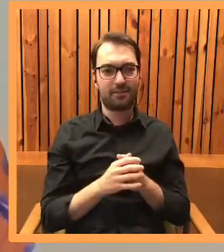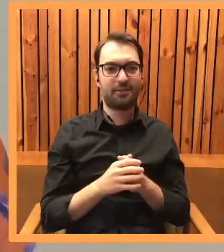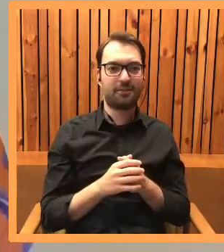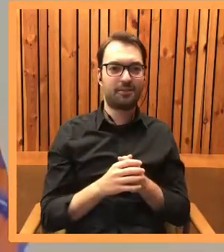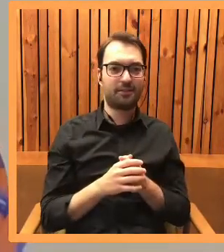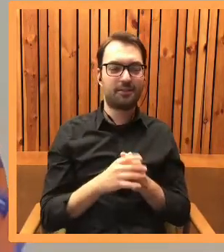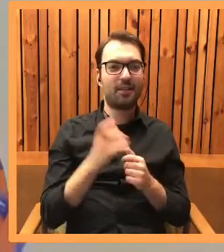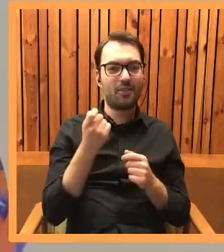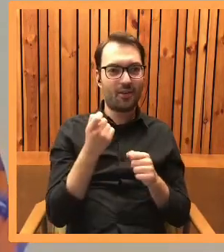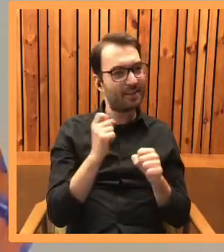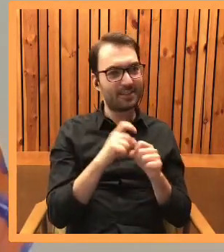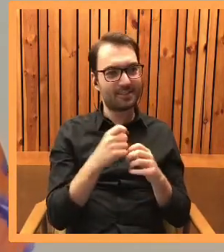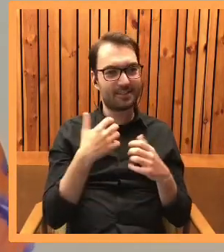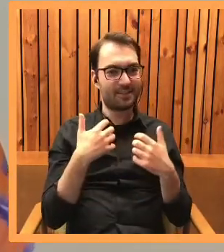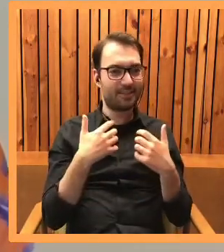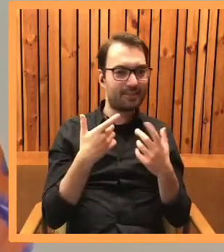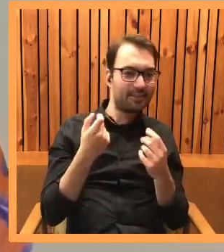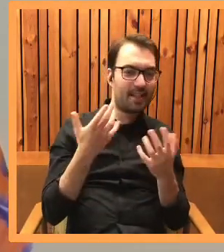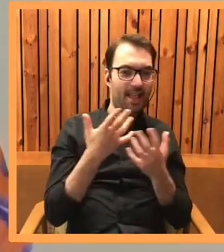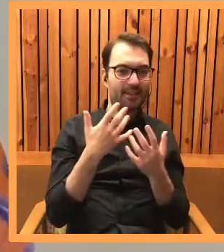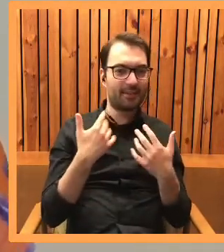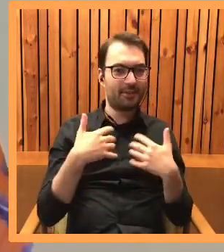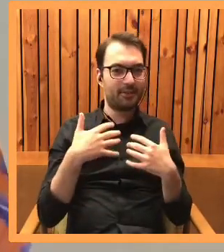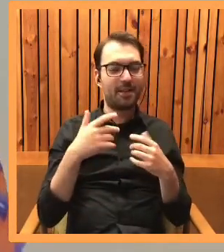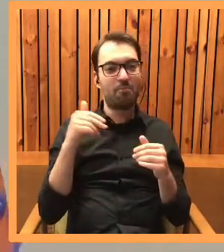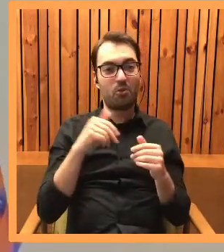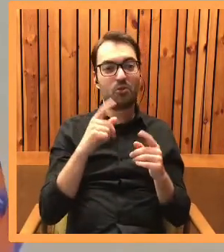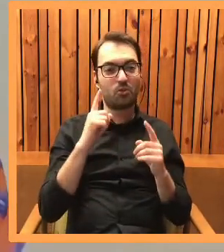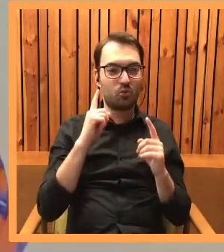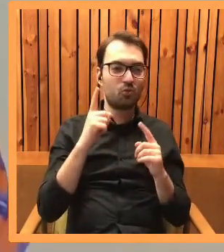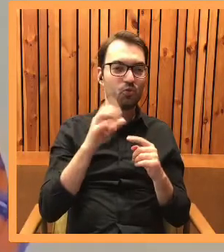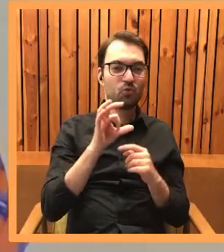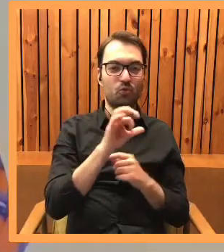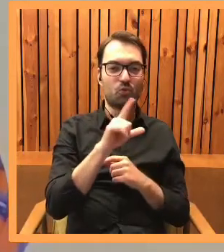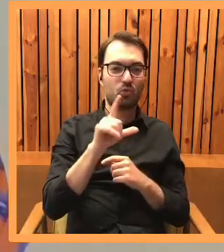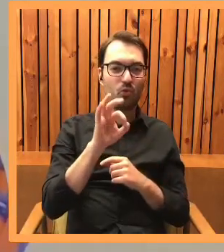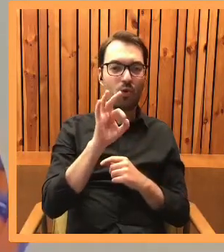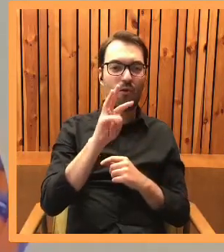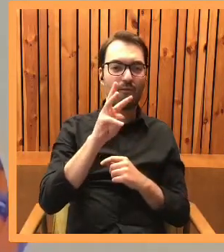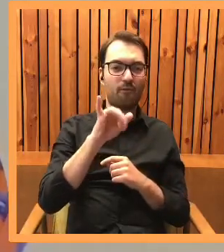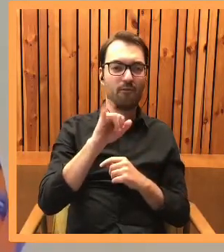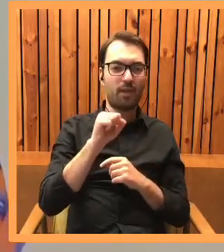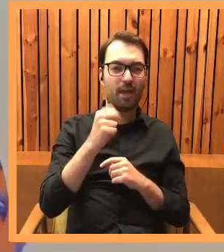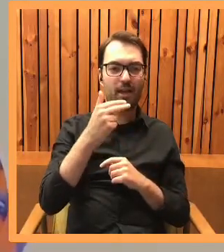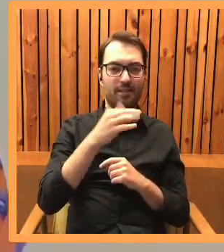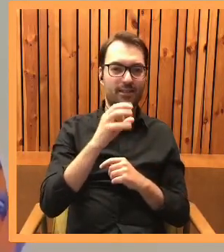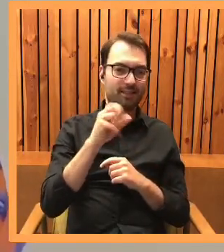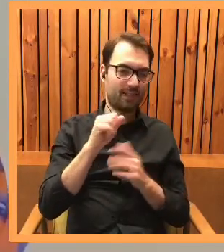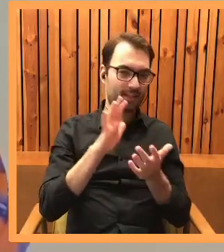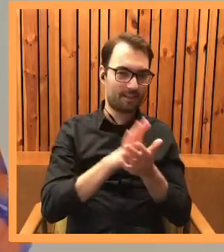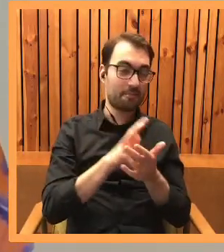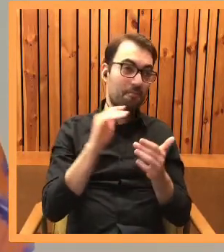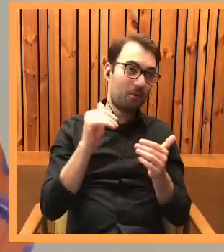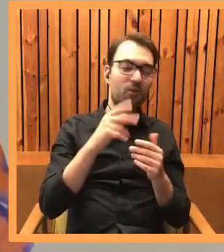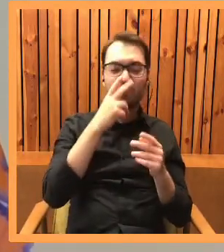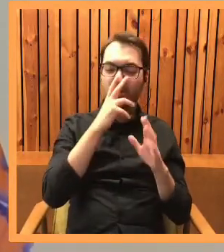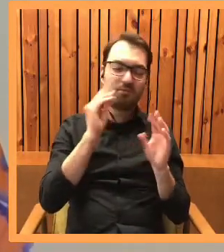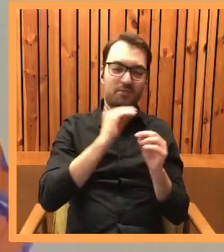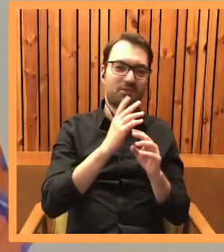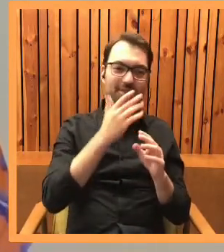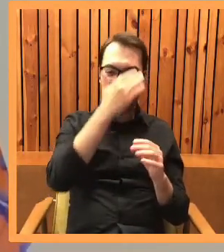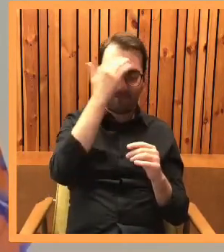jakąś historię z dreszczykiem, być może słowiańską, ale to na razie też jeszcze czeka w kolejce.